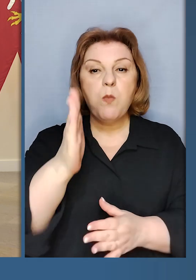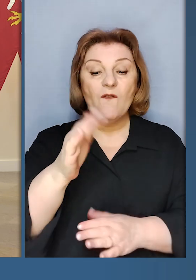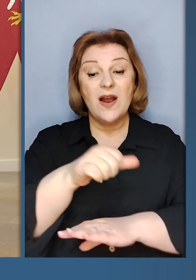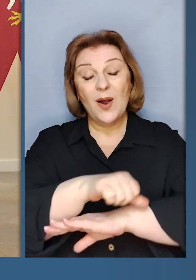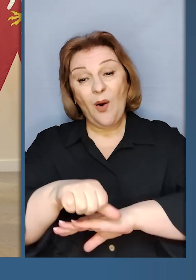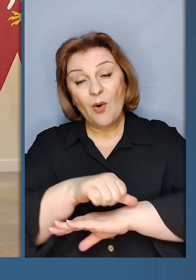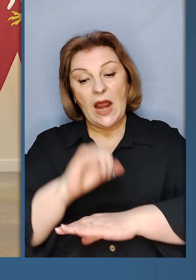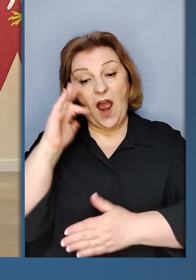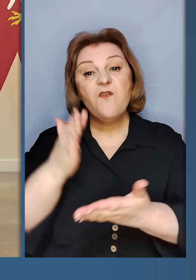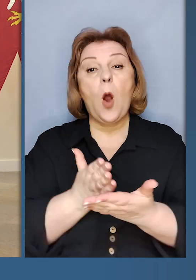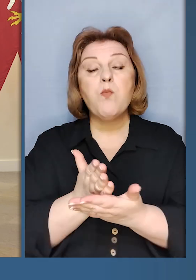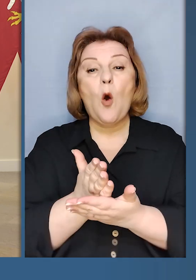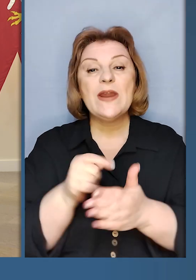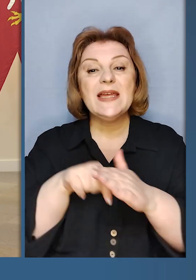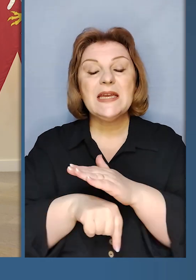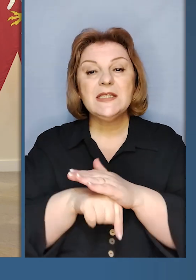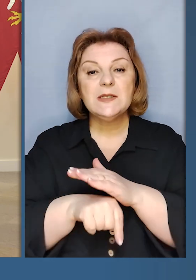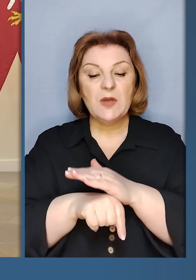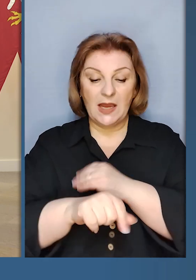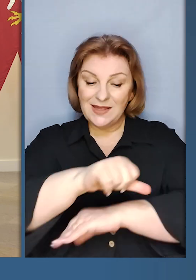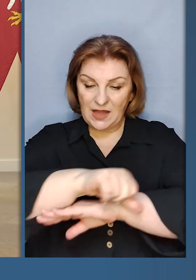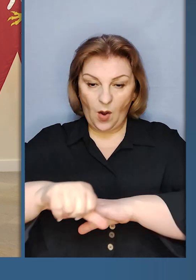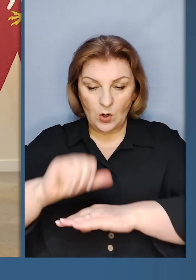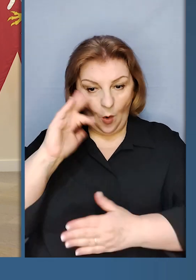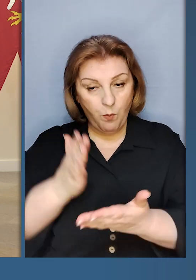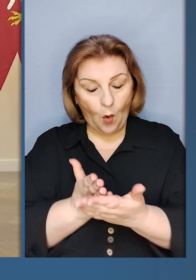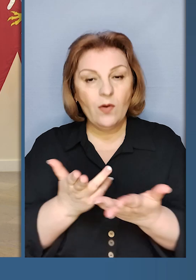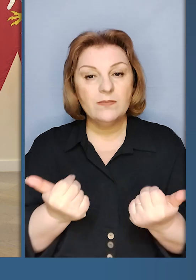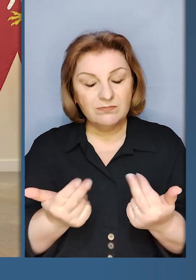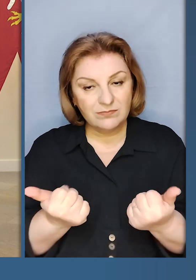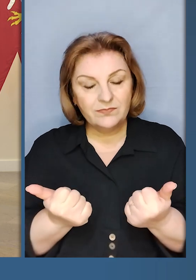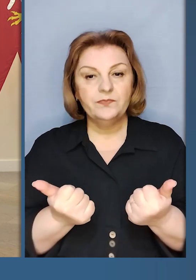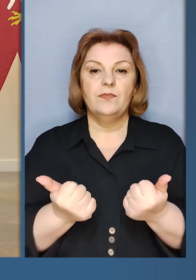він буде кордоном в політичному розумінні, він буде